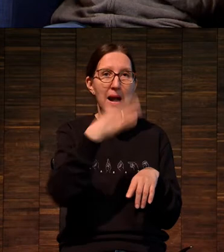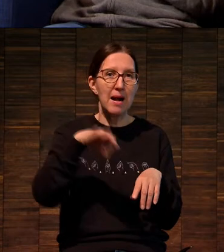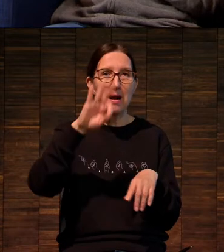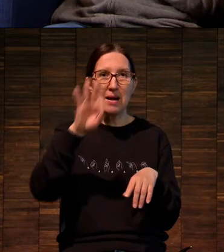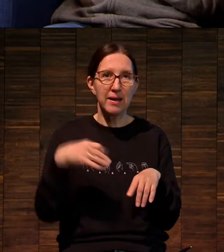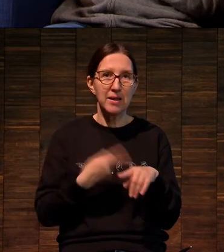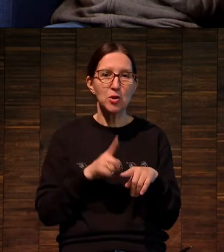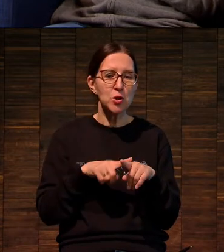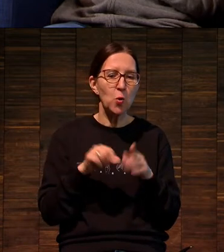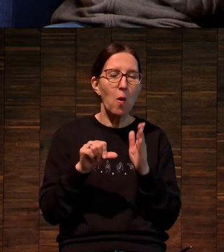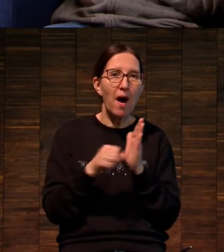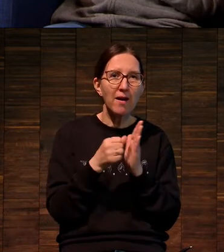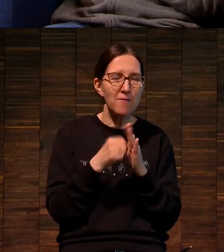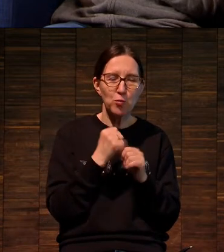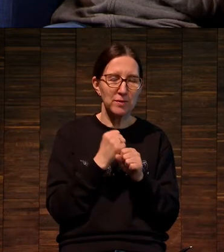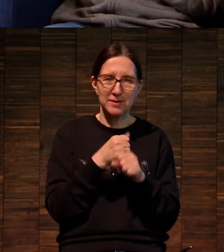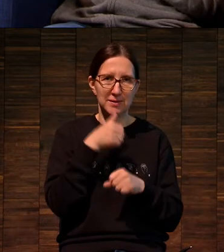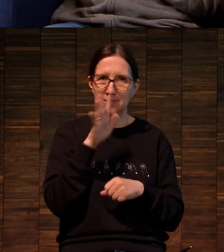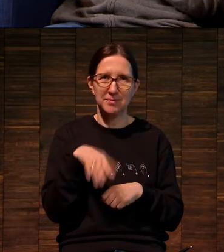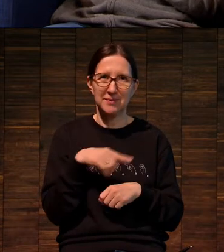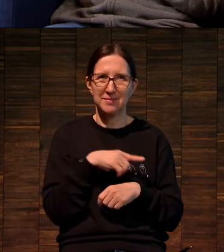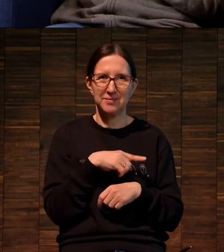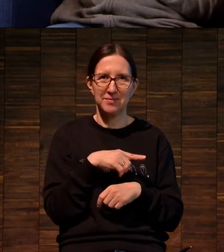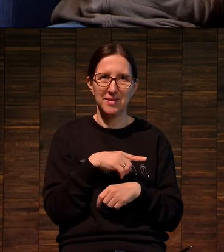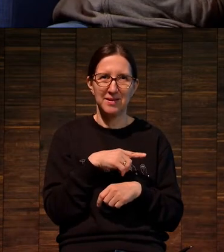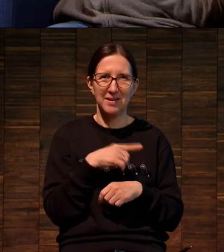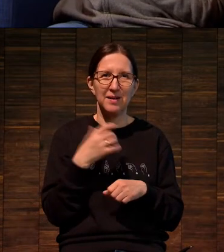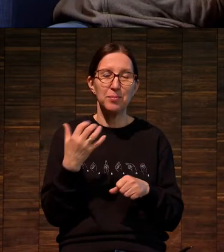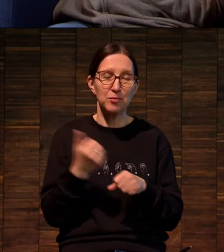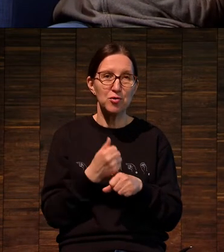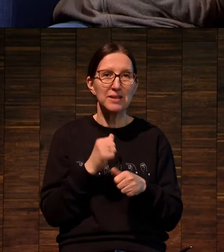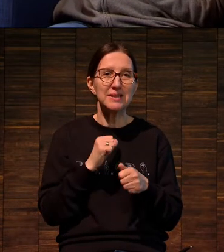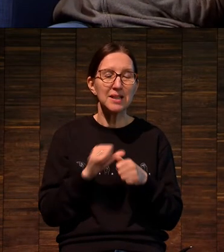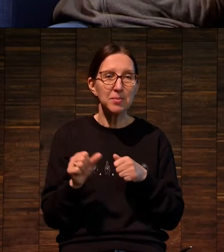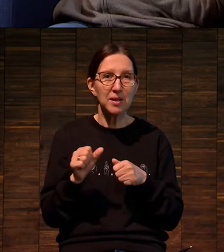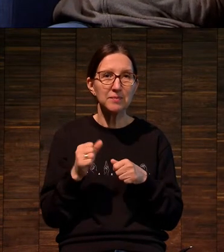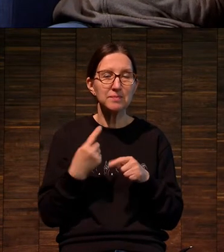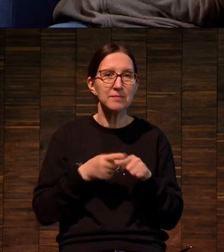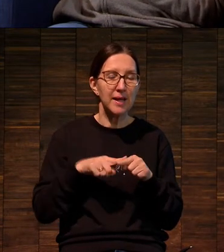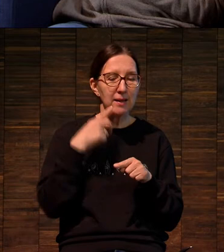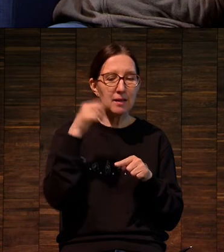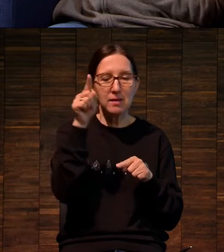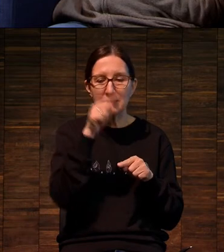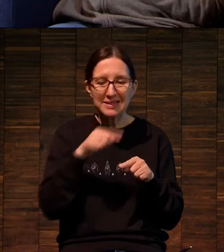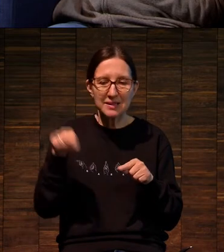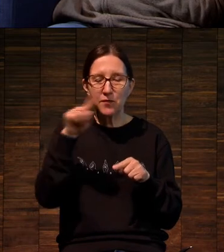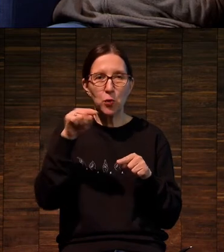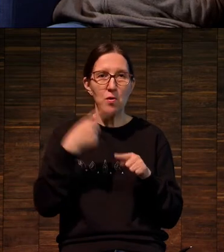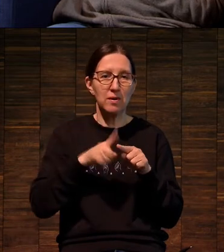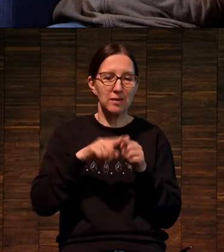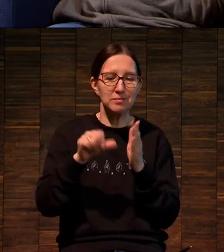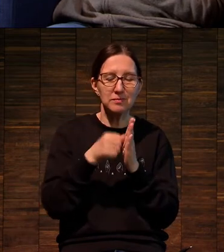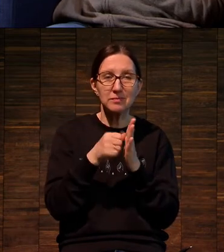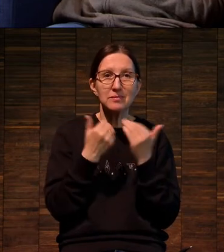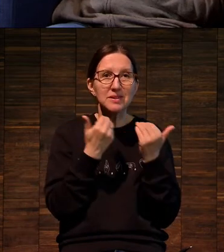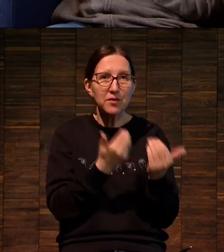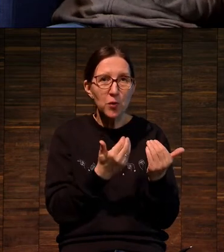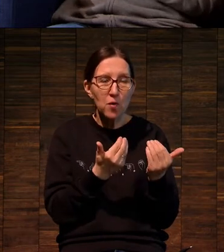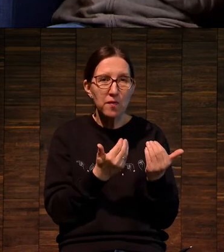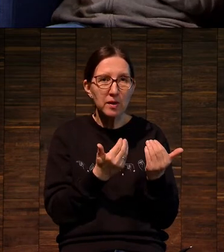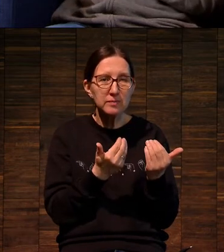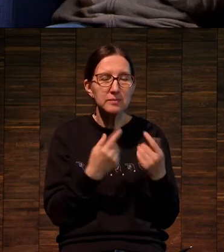такой, что его награвировать эту линию невозможно. Вот этот вот завиток и вот эта гравировка, она